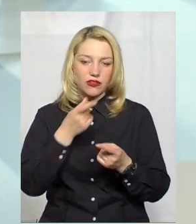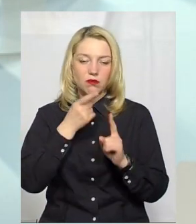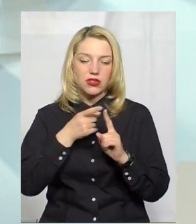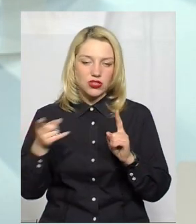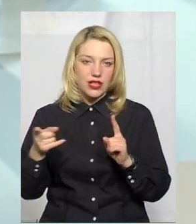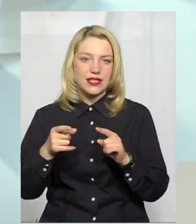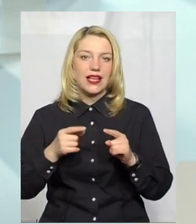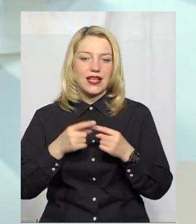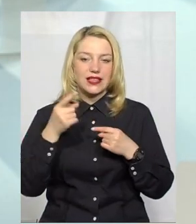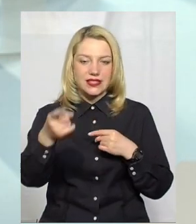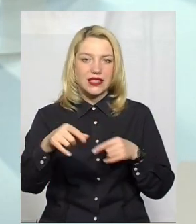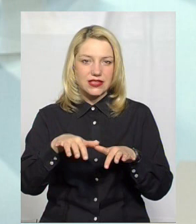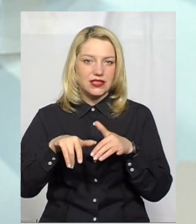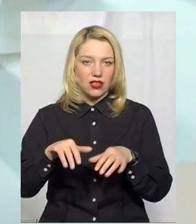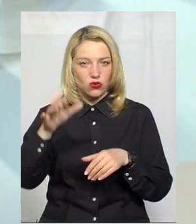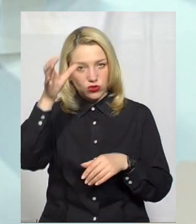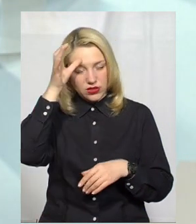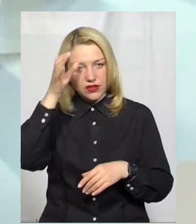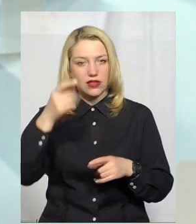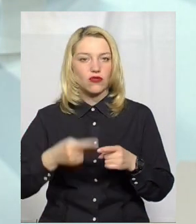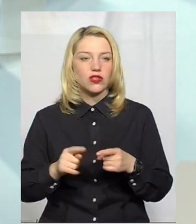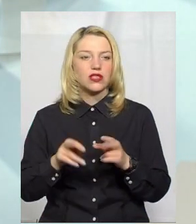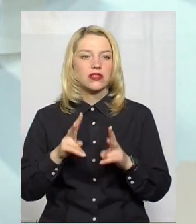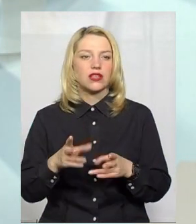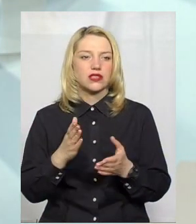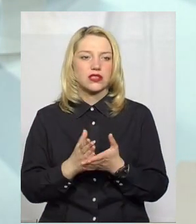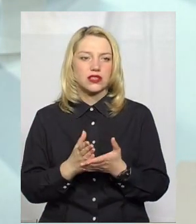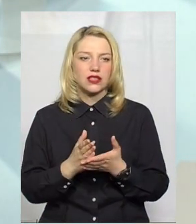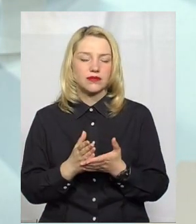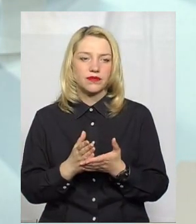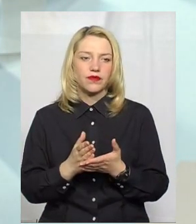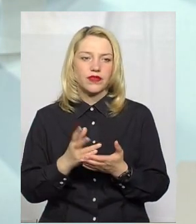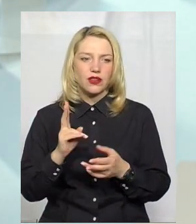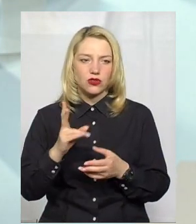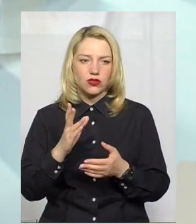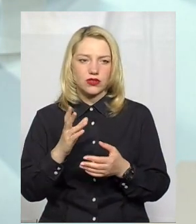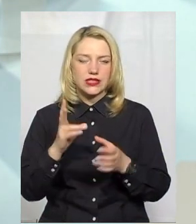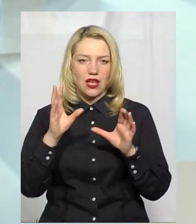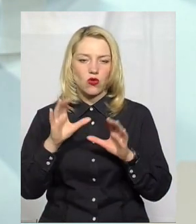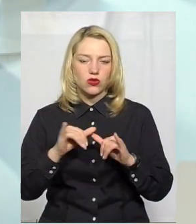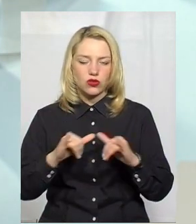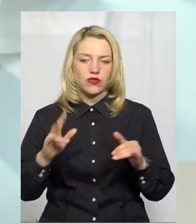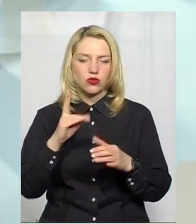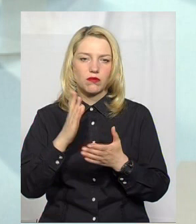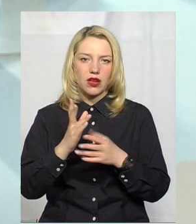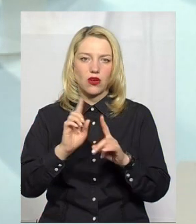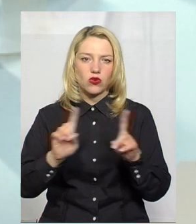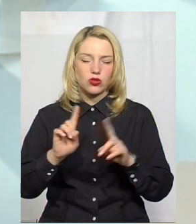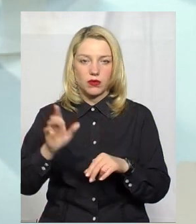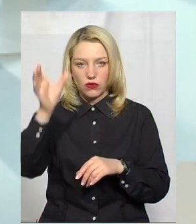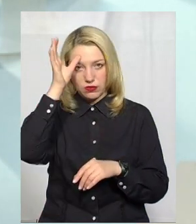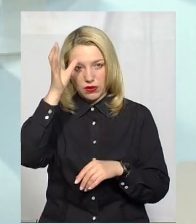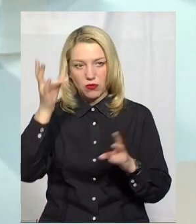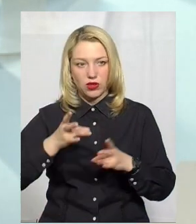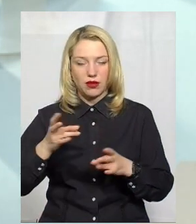вони є загальними, як для дітей, як ми кажемо, з типовим ростком, які мають особливі освітні